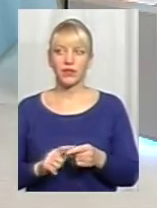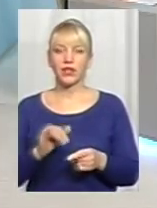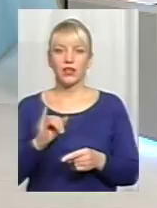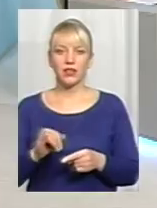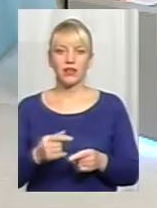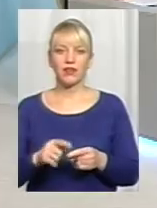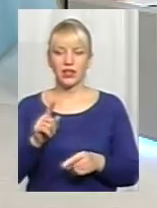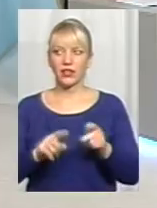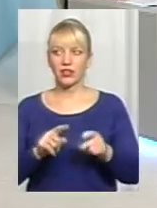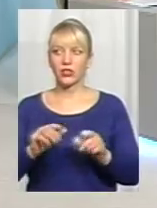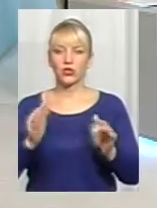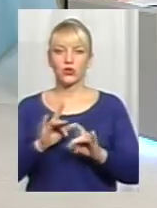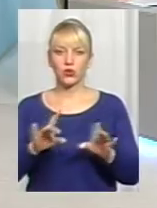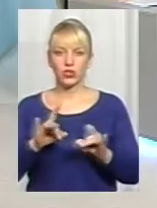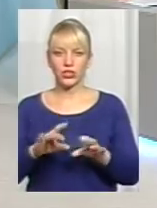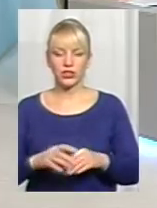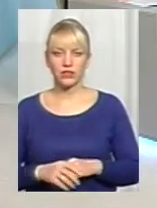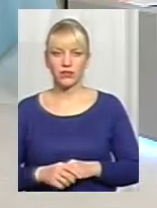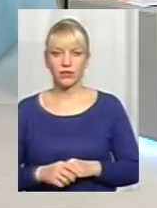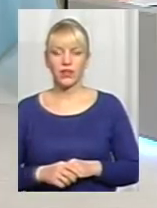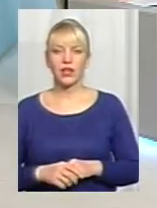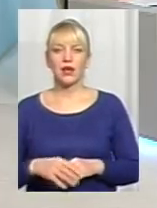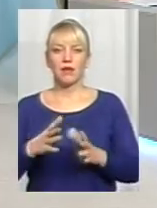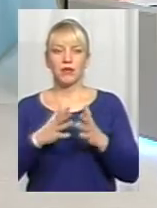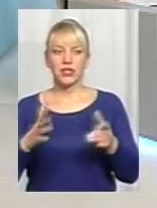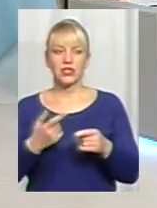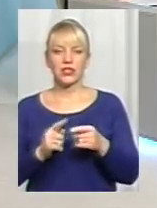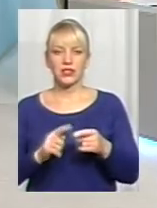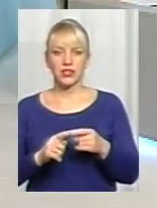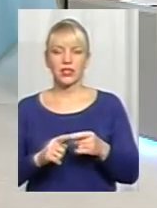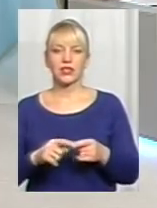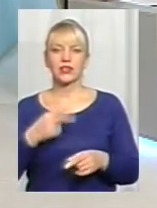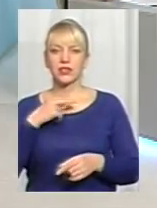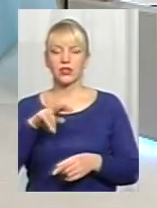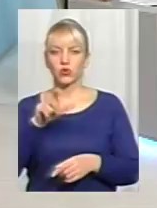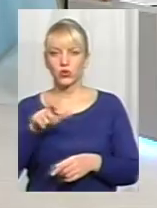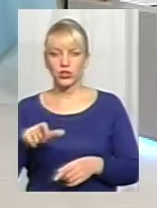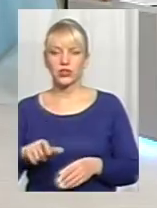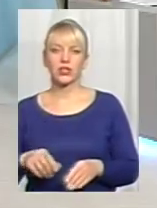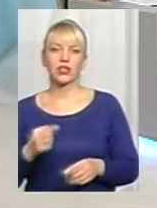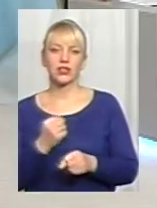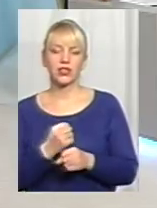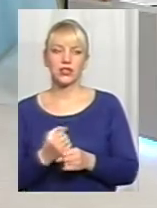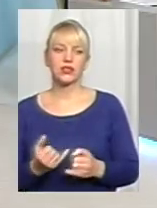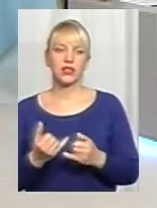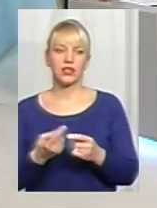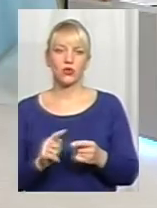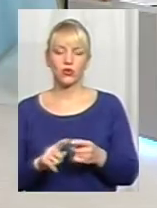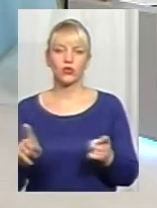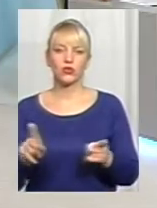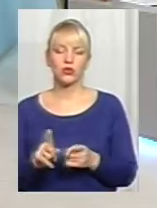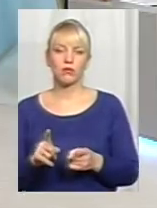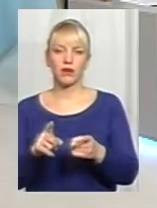сюжеті вони давали певне інтерв'ю, більшості засуджені здійснюються для того, щоб, скажімо так, привернути до себе